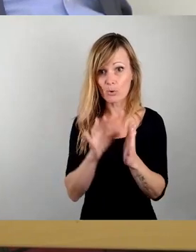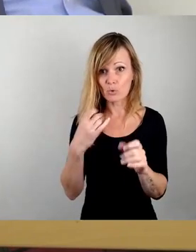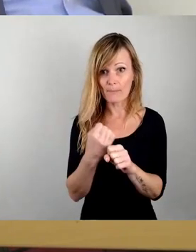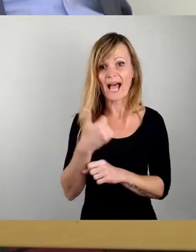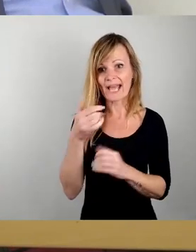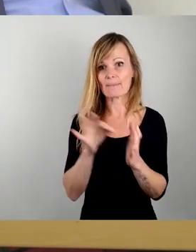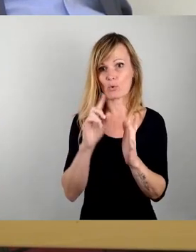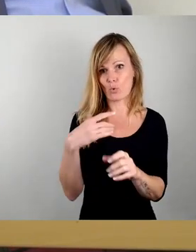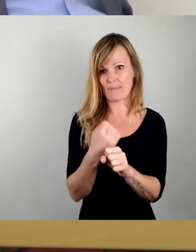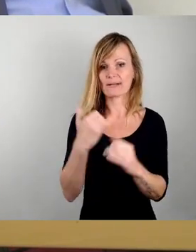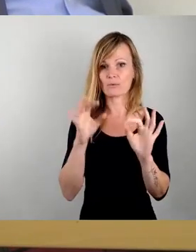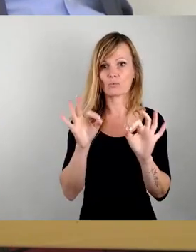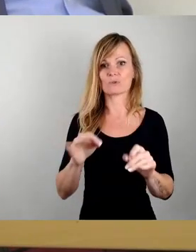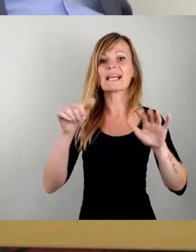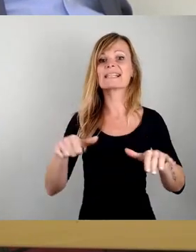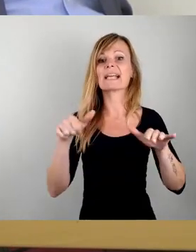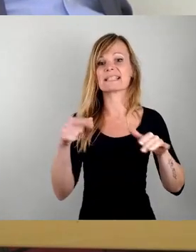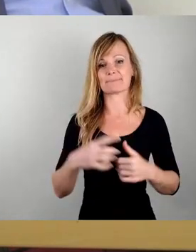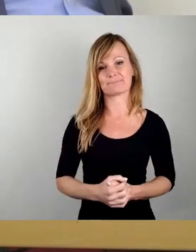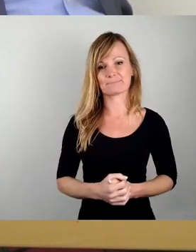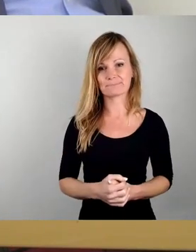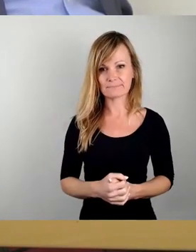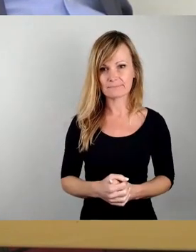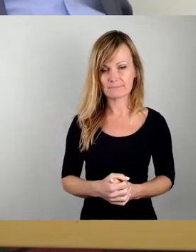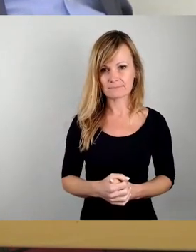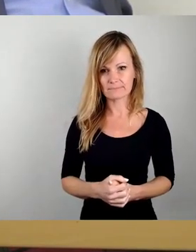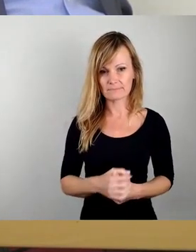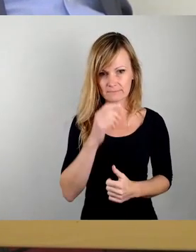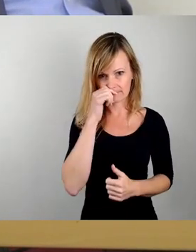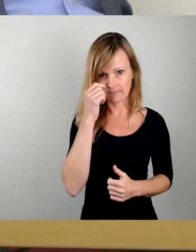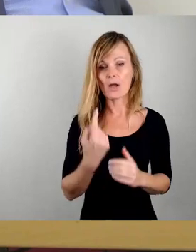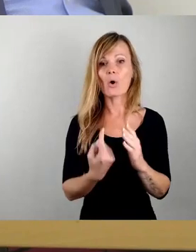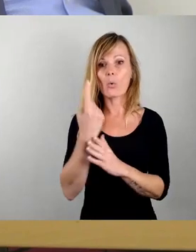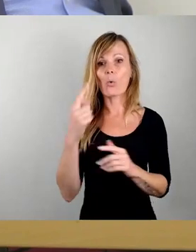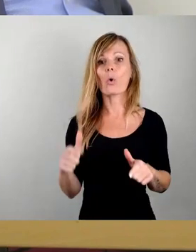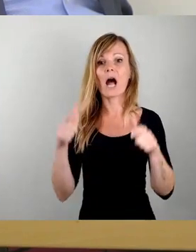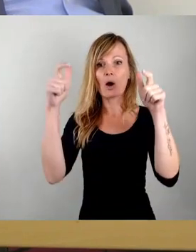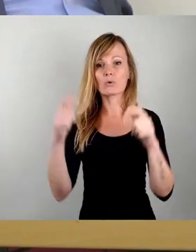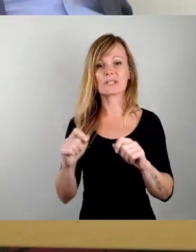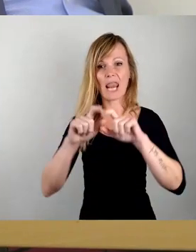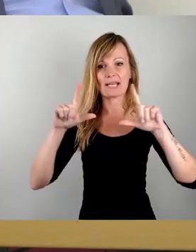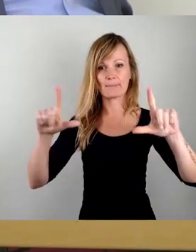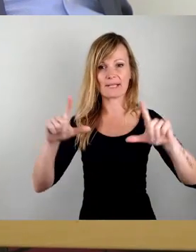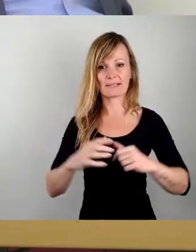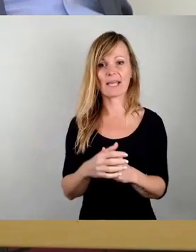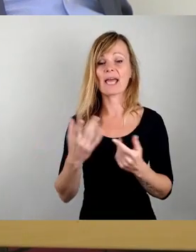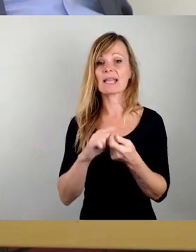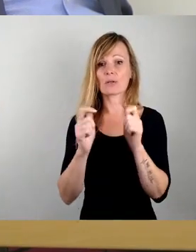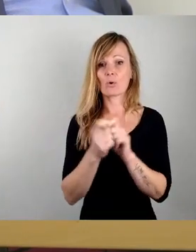16. Hochhausleitbild. Da liegt ein Änderungsantrag der LINKEN vor.